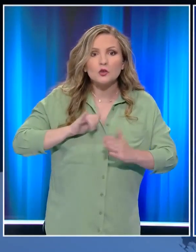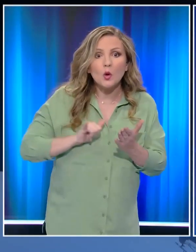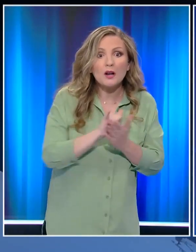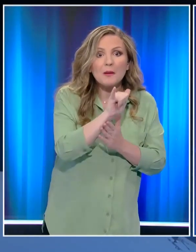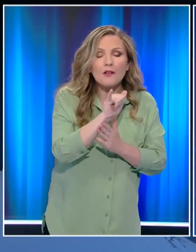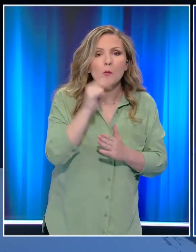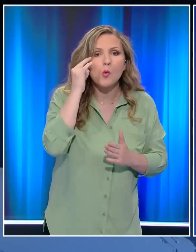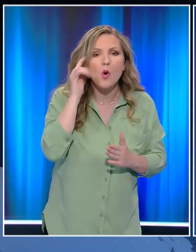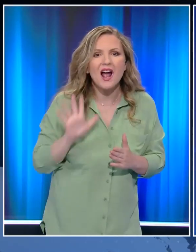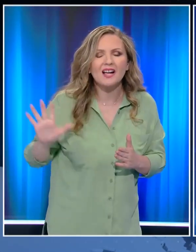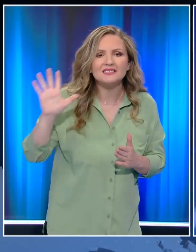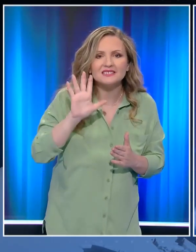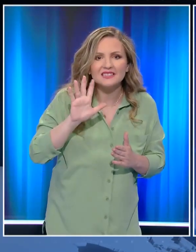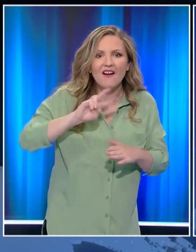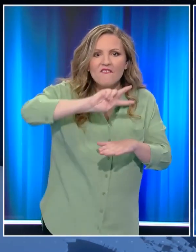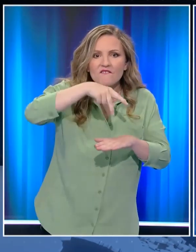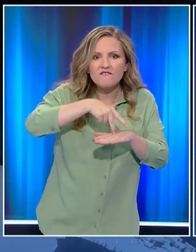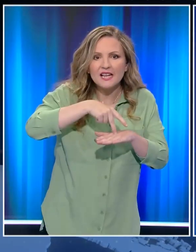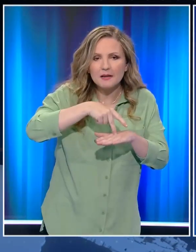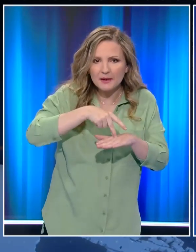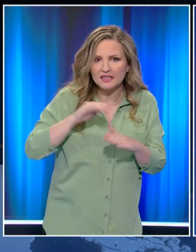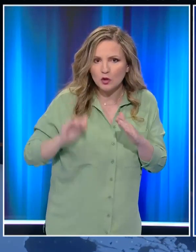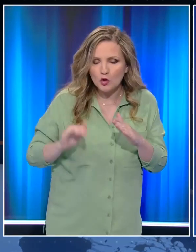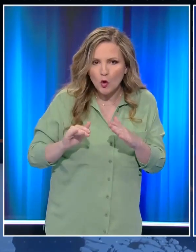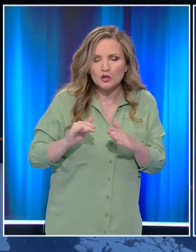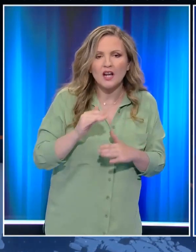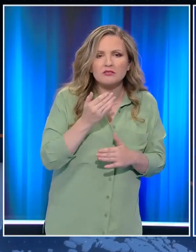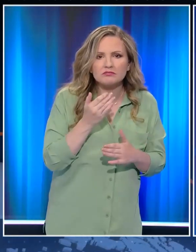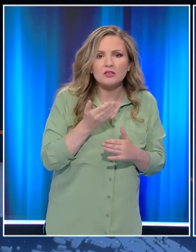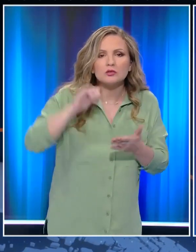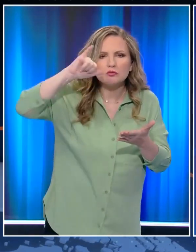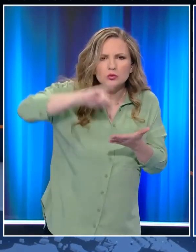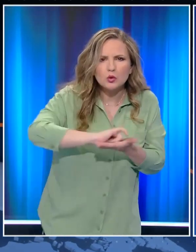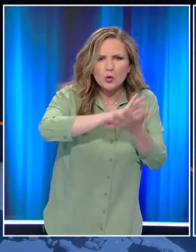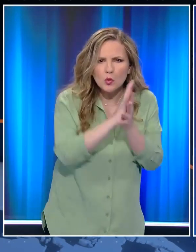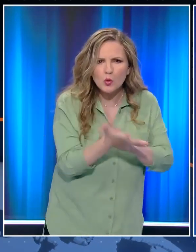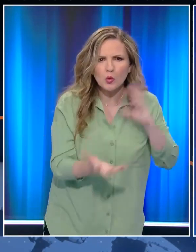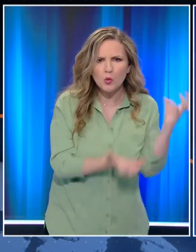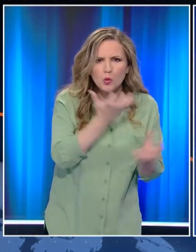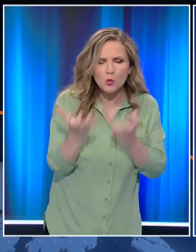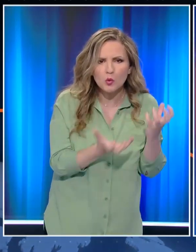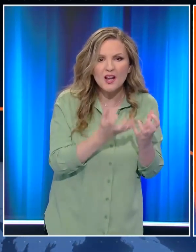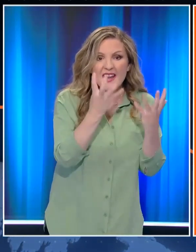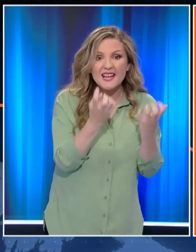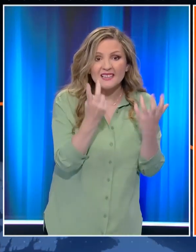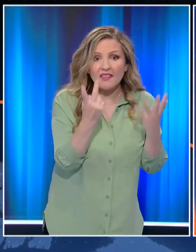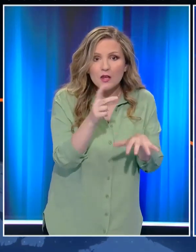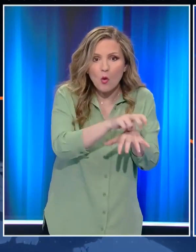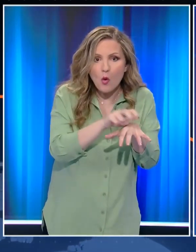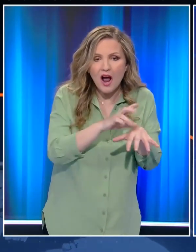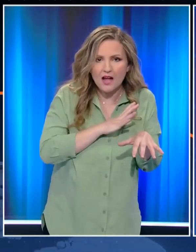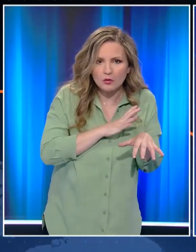αεροσκάφους με 92 επιβαίνονται σήμερα στις νότιες Φιλιππίνες. Μέσα από τα φλεγόμενα συντρίμια τους C-130